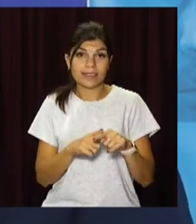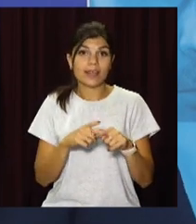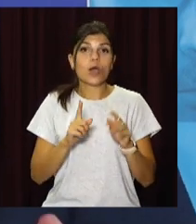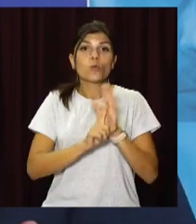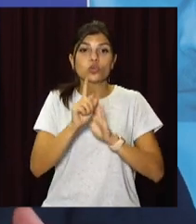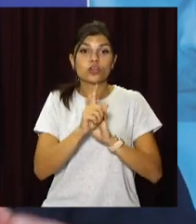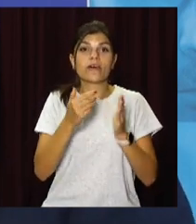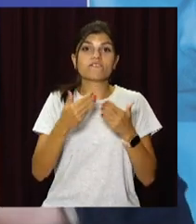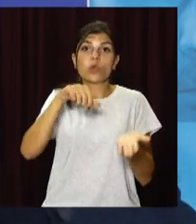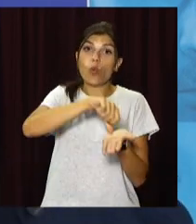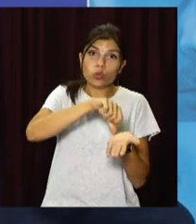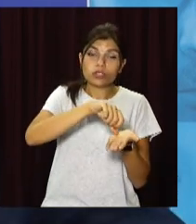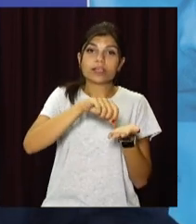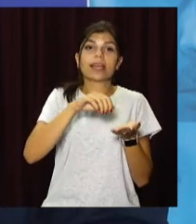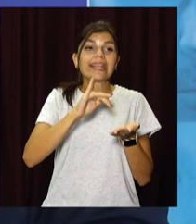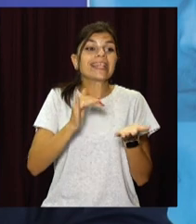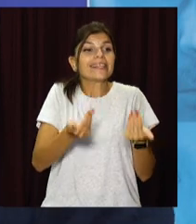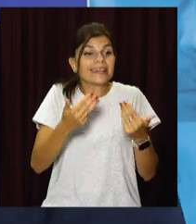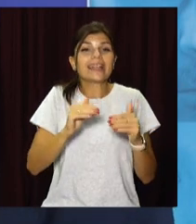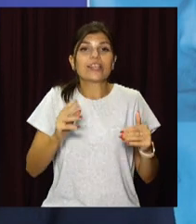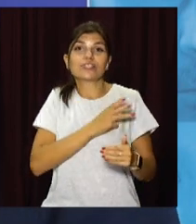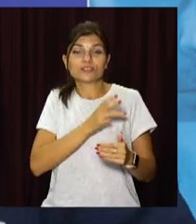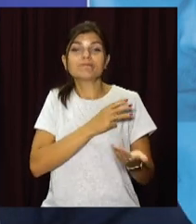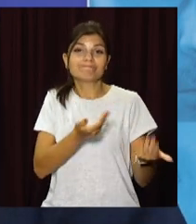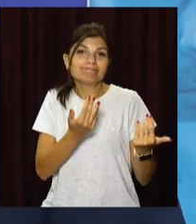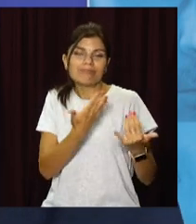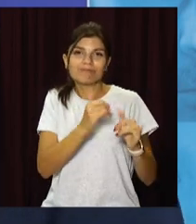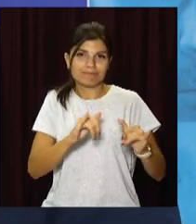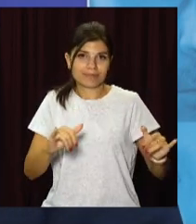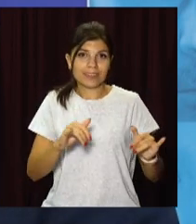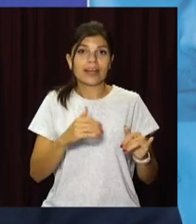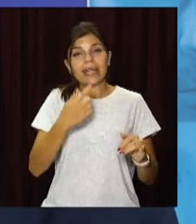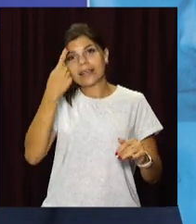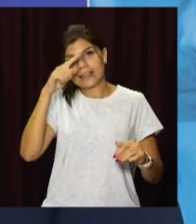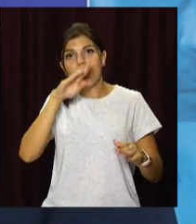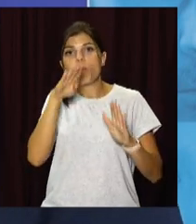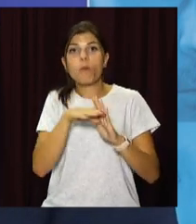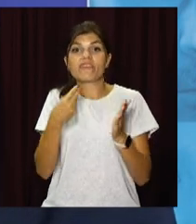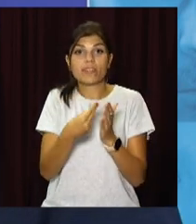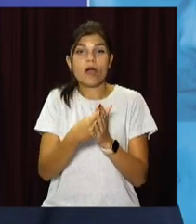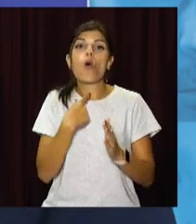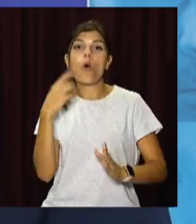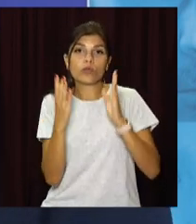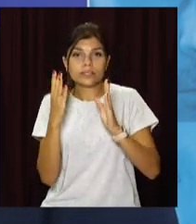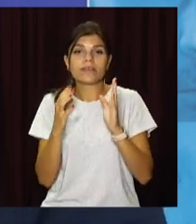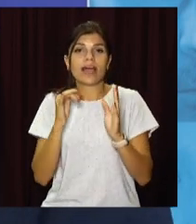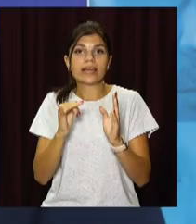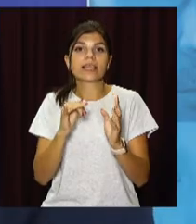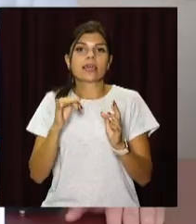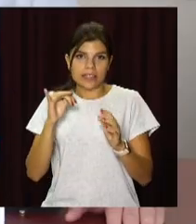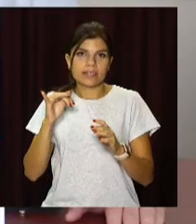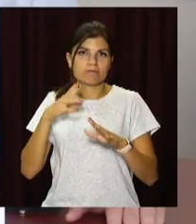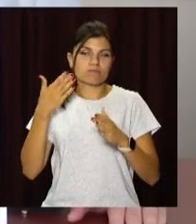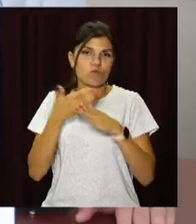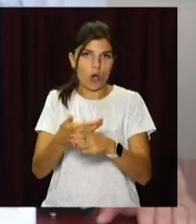починаючи від участі і залучення дітей до процесу прийняття рішення, вибору проєктів під фінансування, голосування та запровадження.